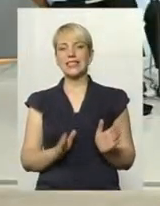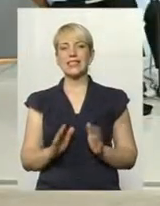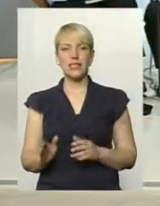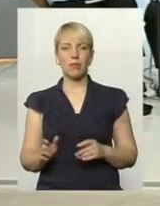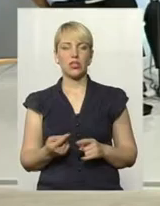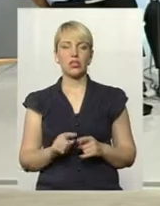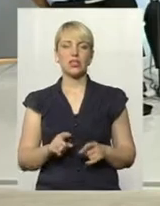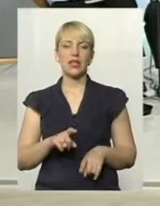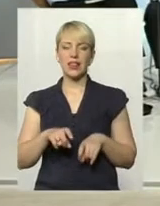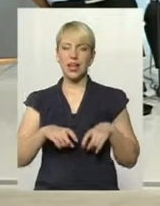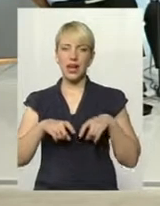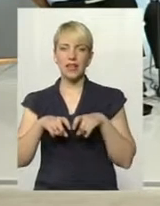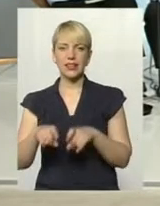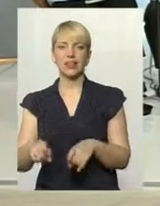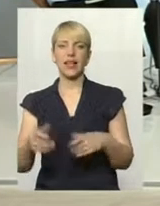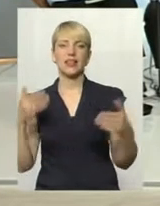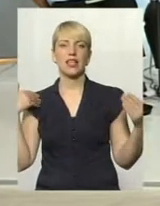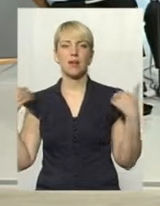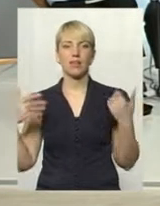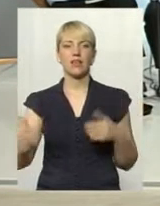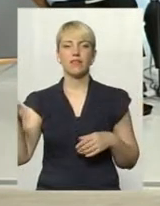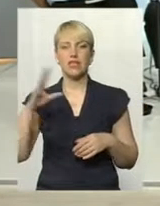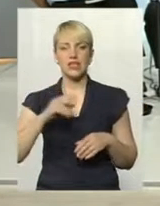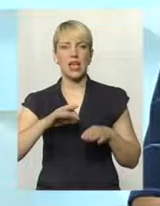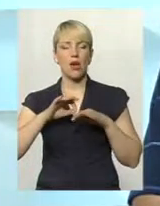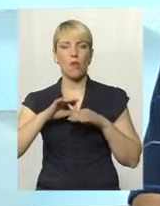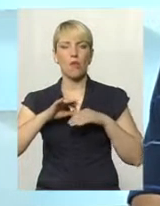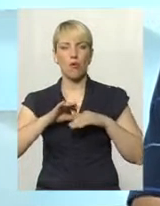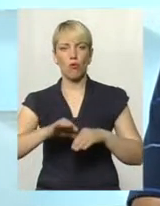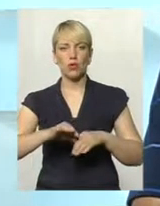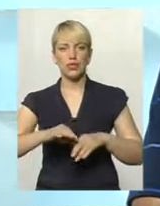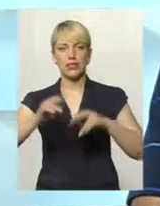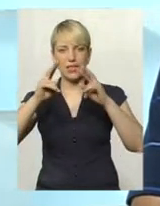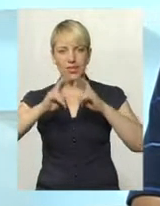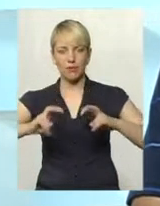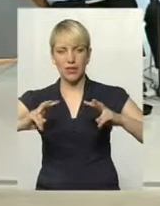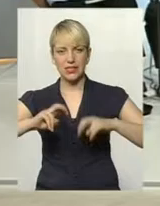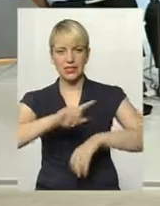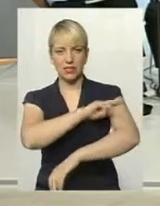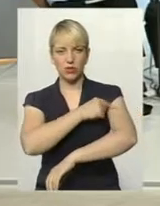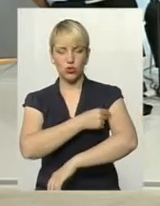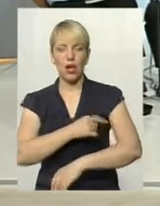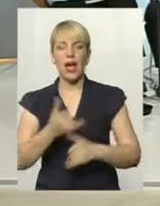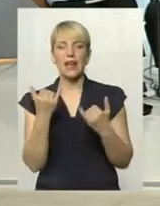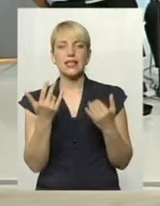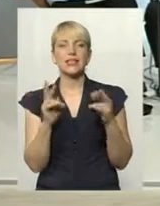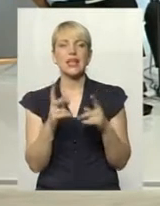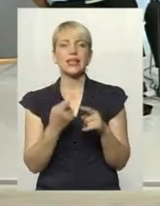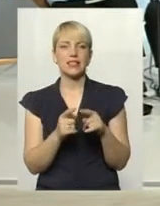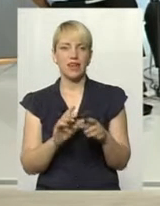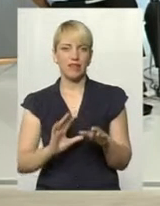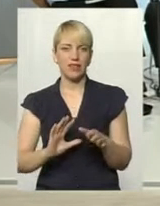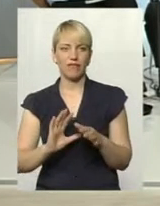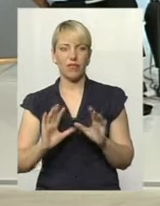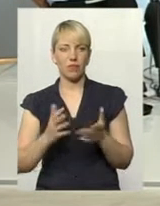самі легкоатлети, гімнасти приходили диспансеризацію обов'язково. Зараз, як це відбувається? Чи можемо ми